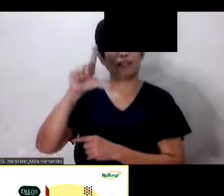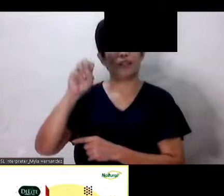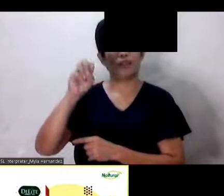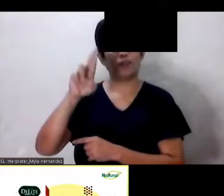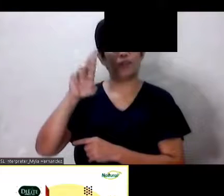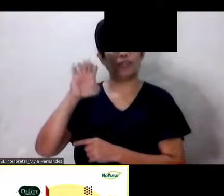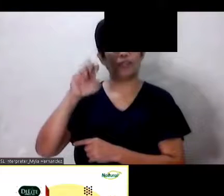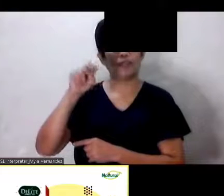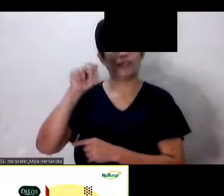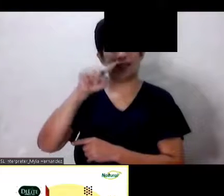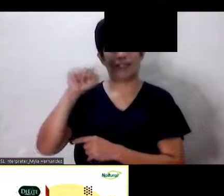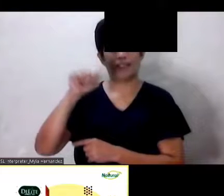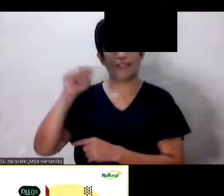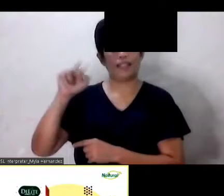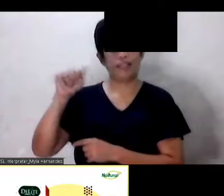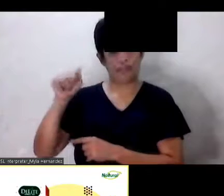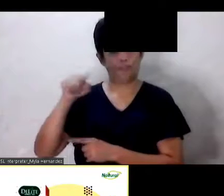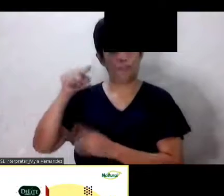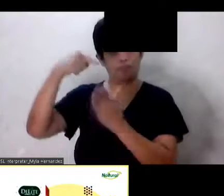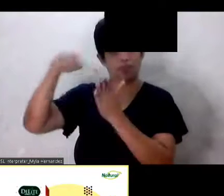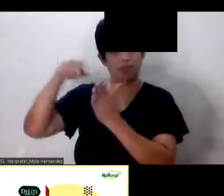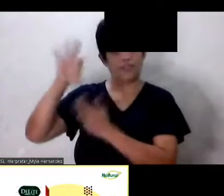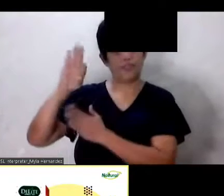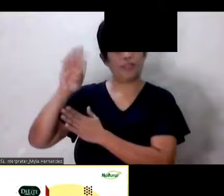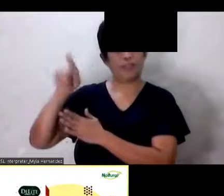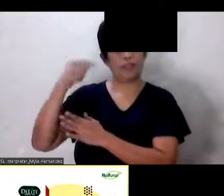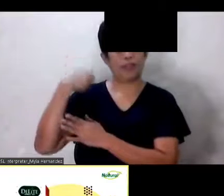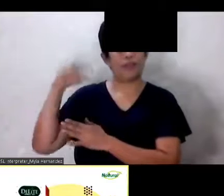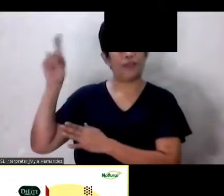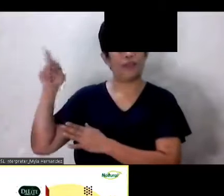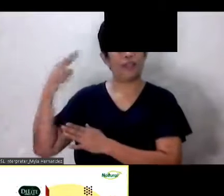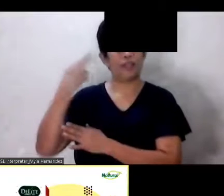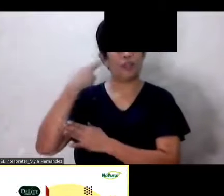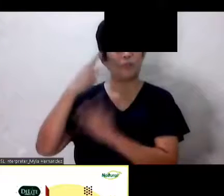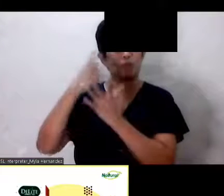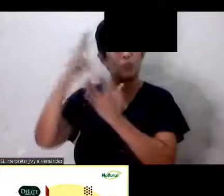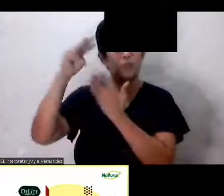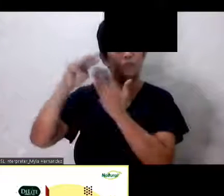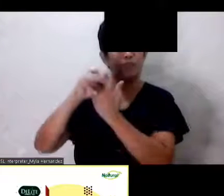kanyang Facebook At may radio program po siya Winning